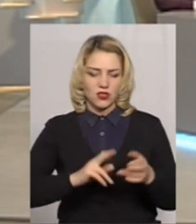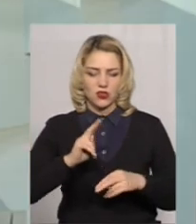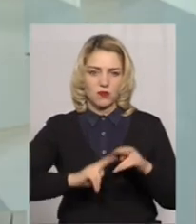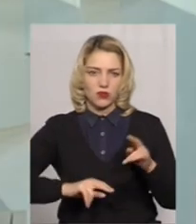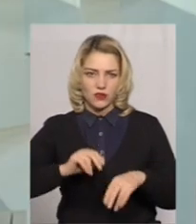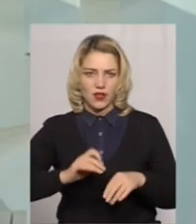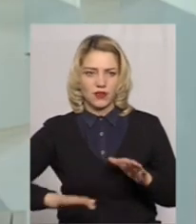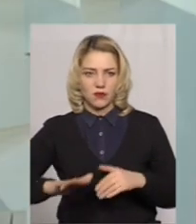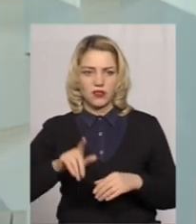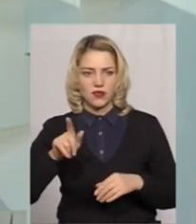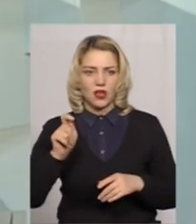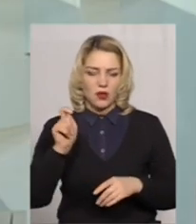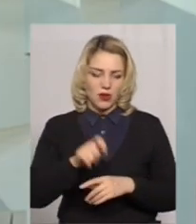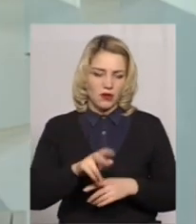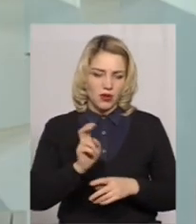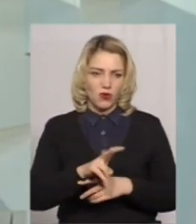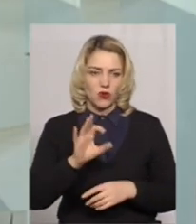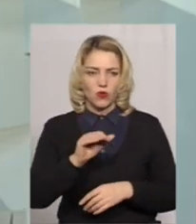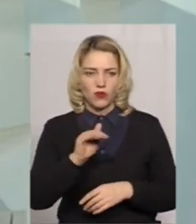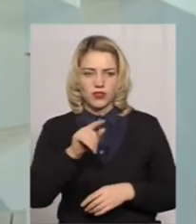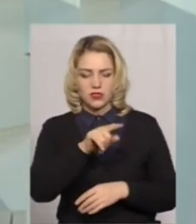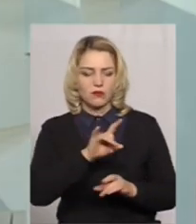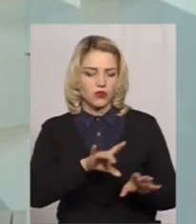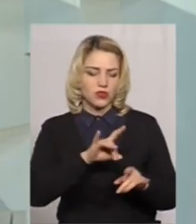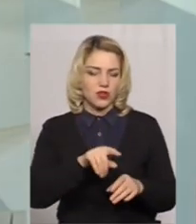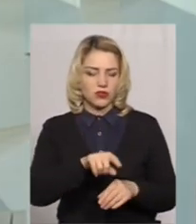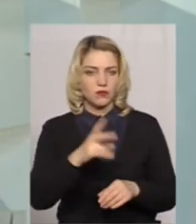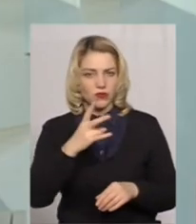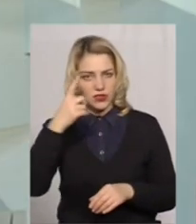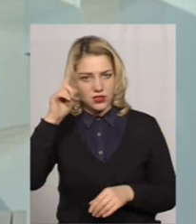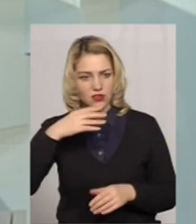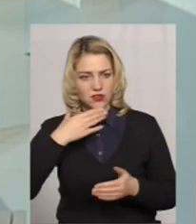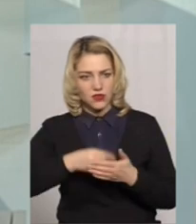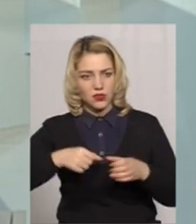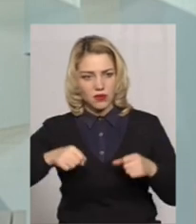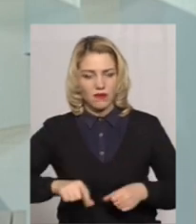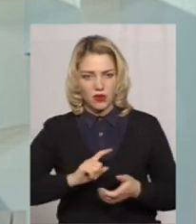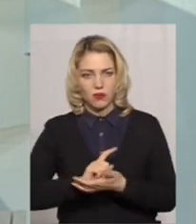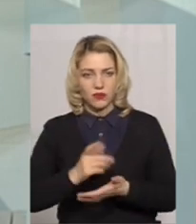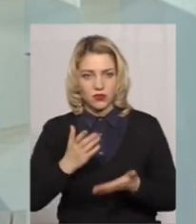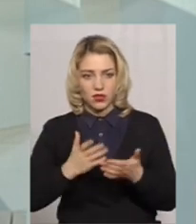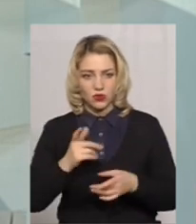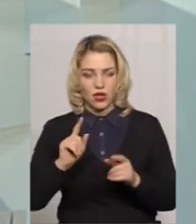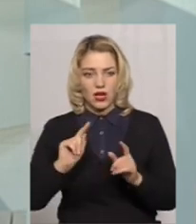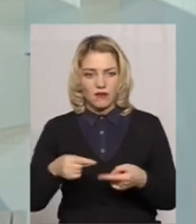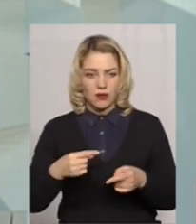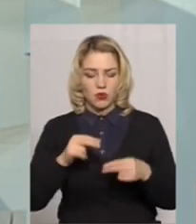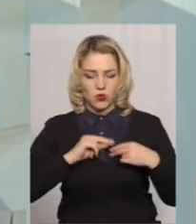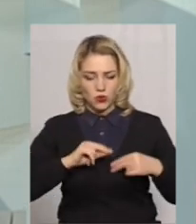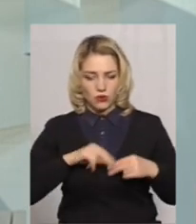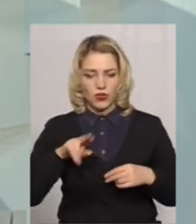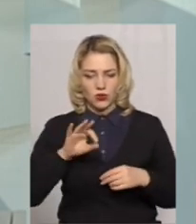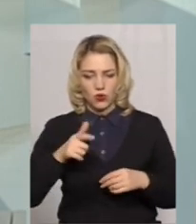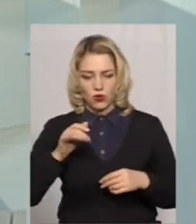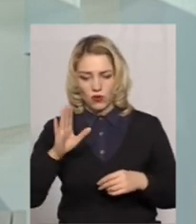приходить в офіс, там можуть розказати і так далі, тому подібне. Він повинен знати свої права і обов'язки. Якщо він вимагає трудовий договір,